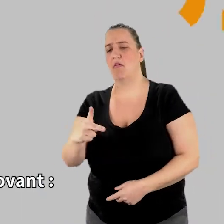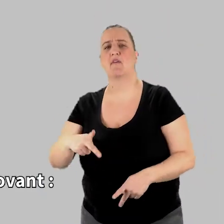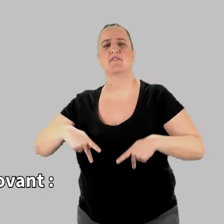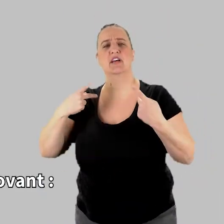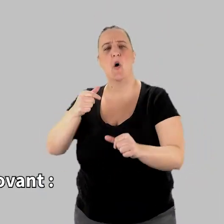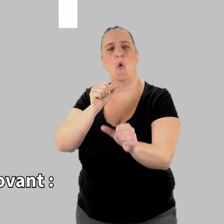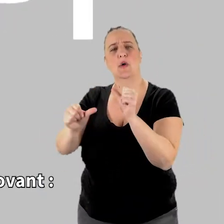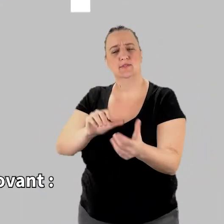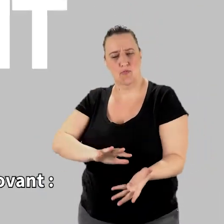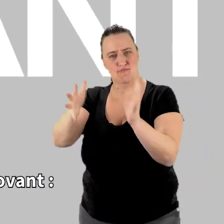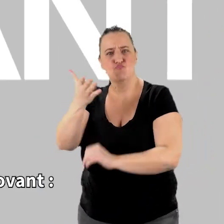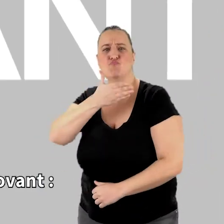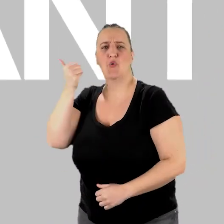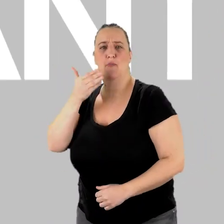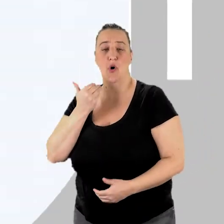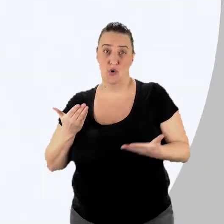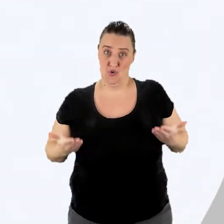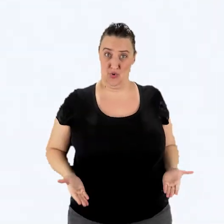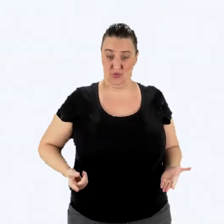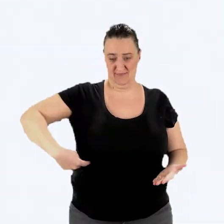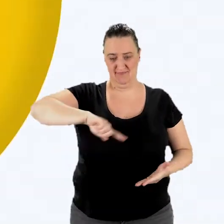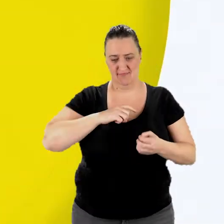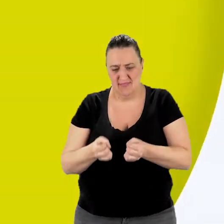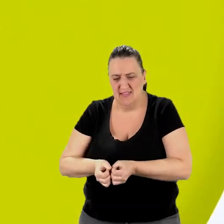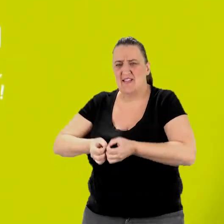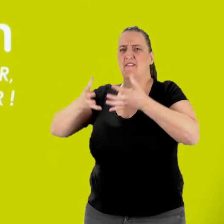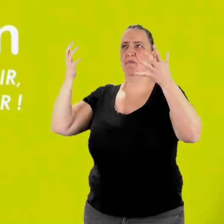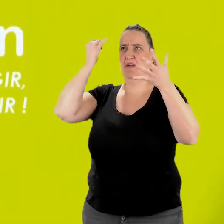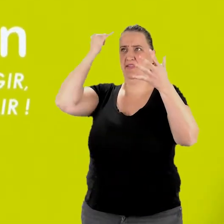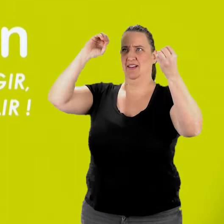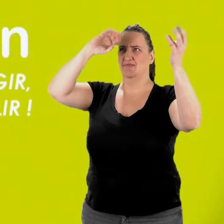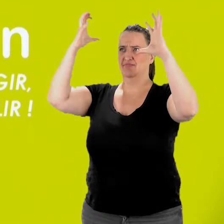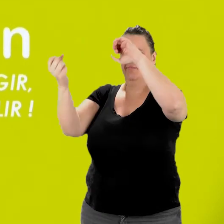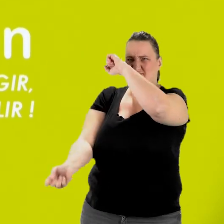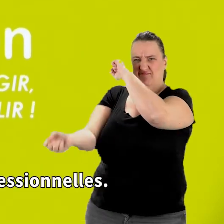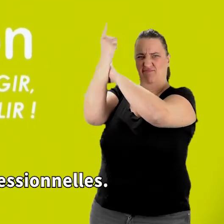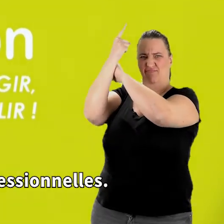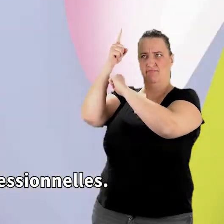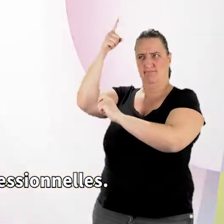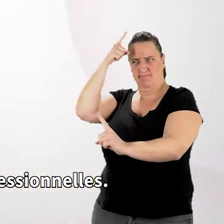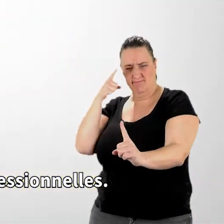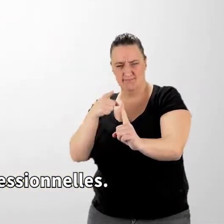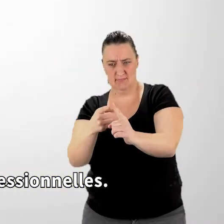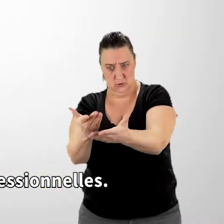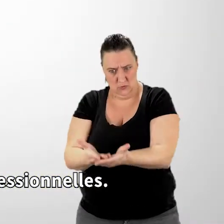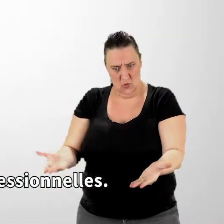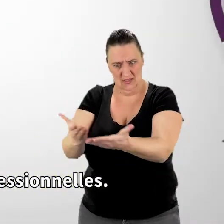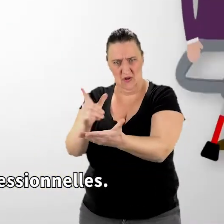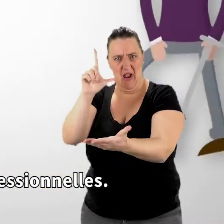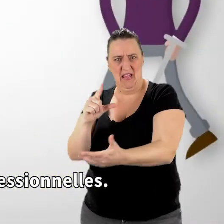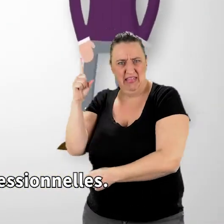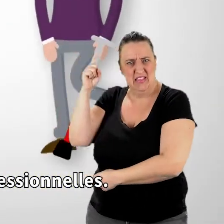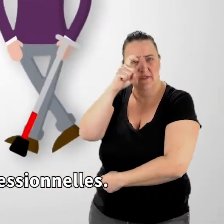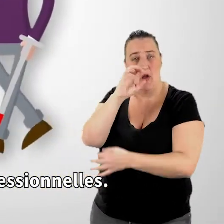Aujourd'hui, nous développons un concept innovant, le club Motive Action, à destination des personnes en